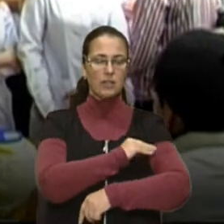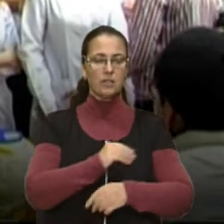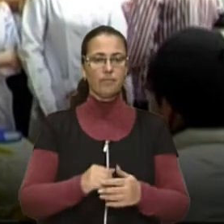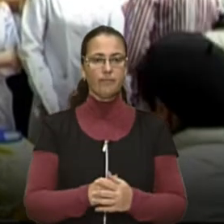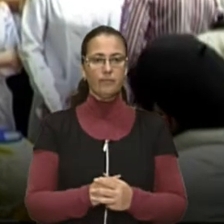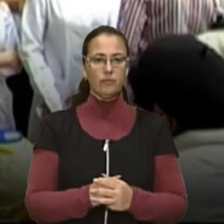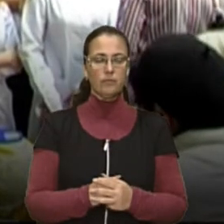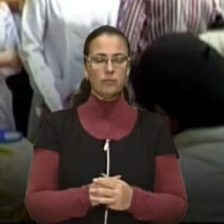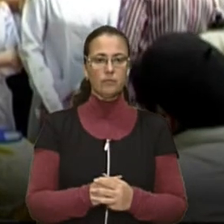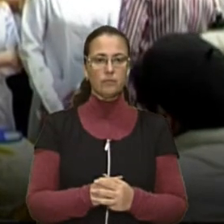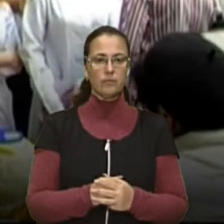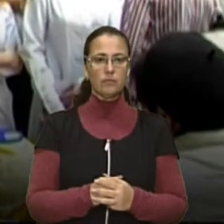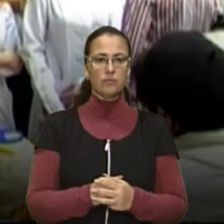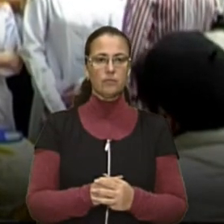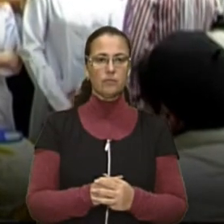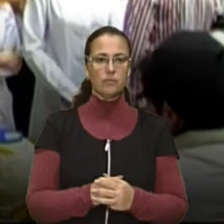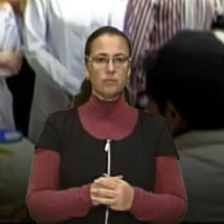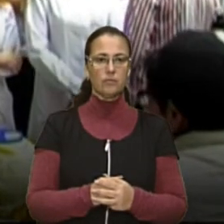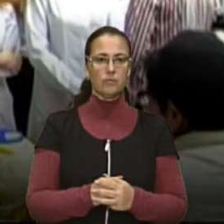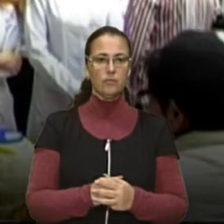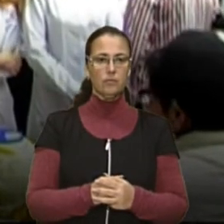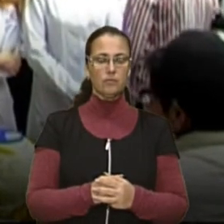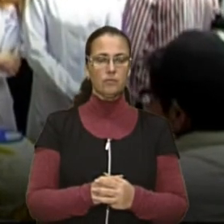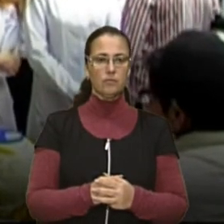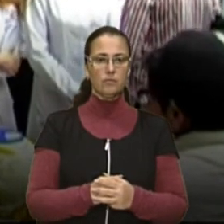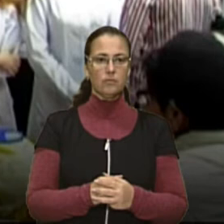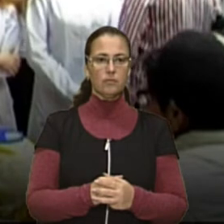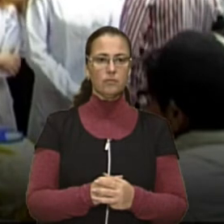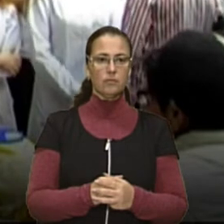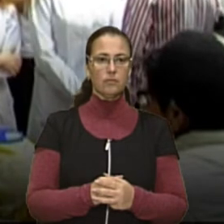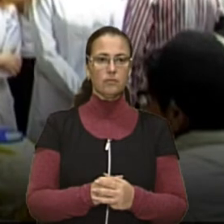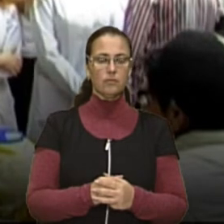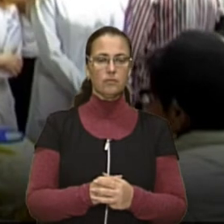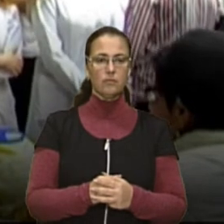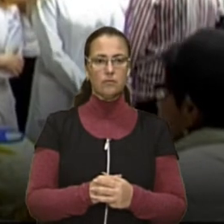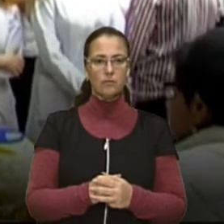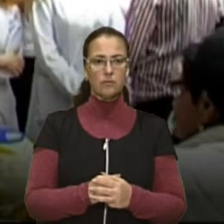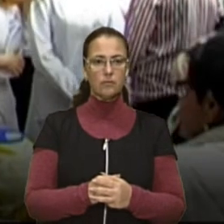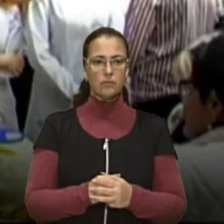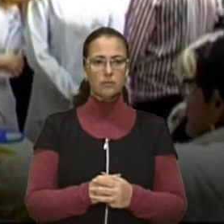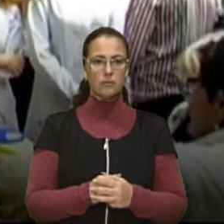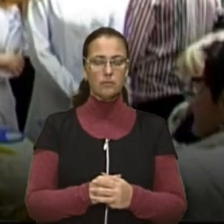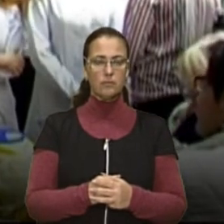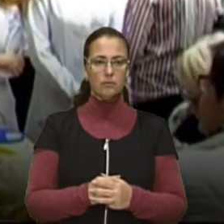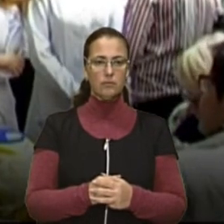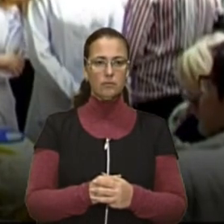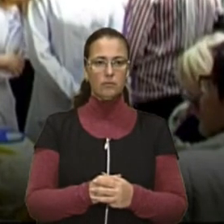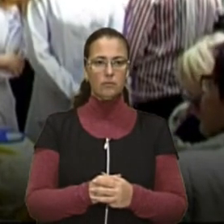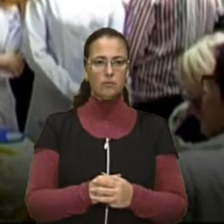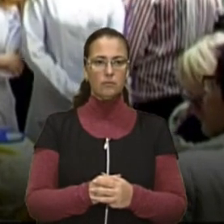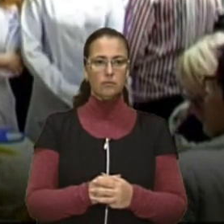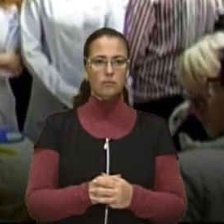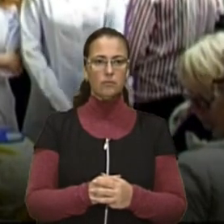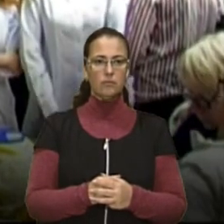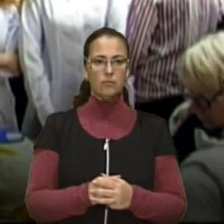підвищений артеріальний тиск, ведуть малорухомий спосіб життя, та мають в родині близьких родичів, які хворіли або хворіють на